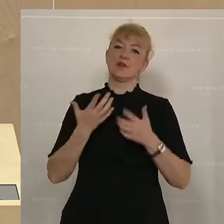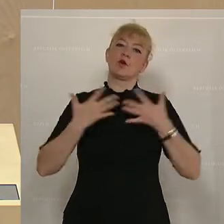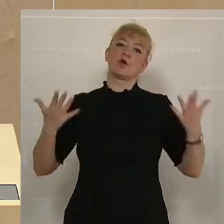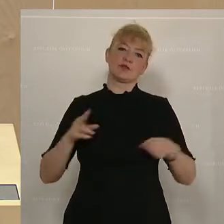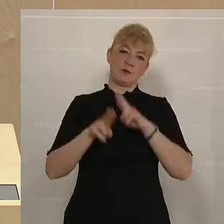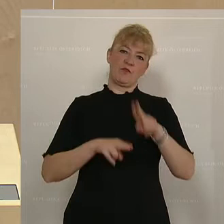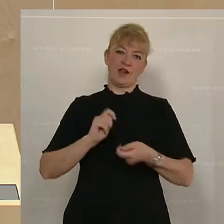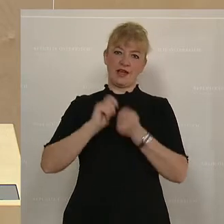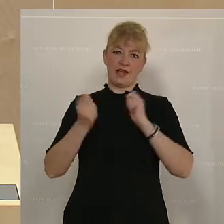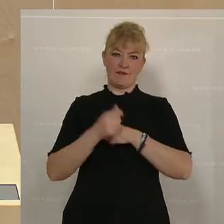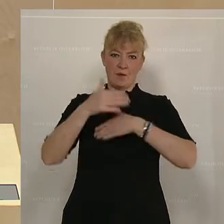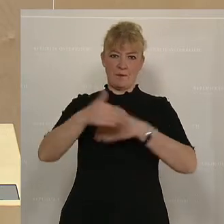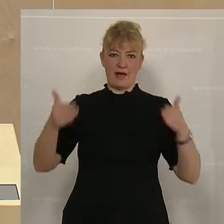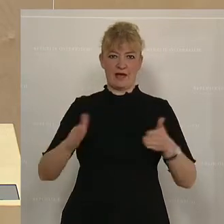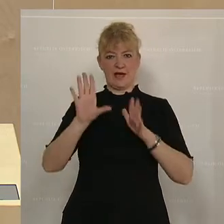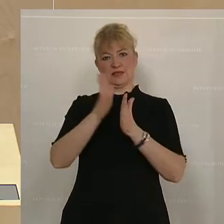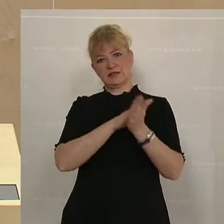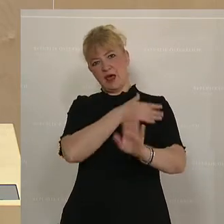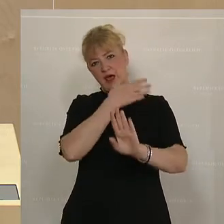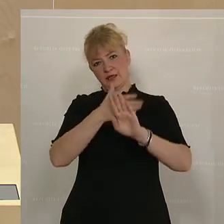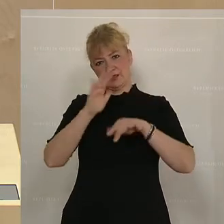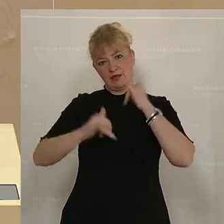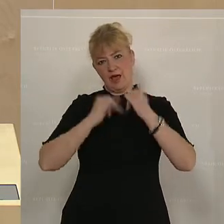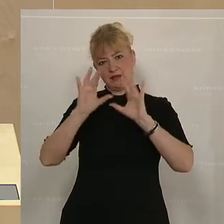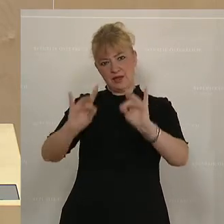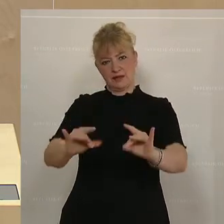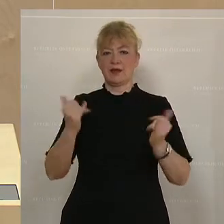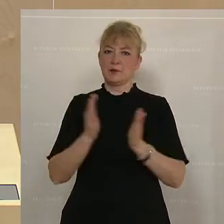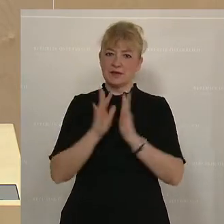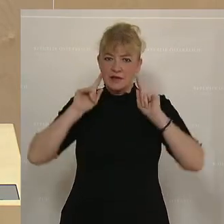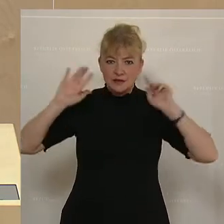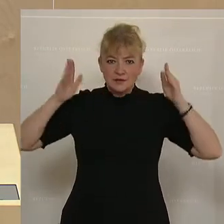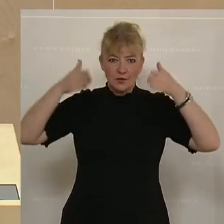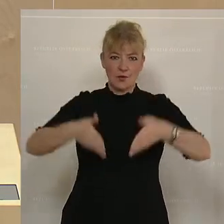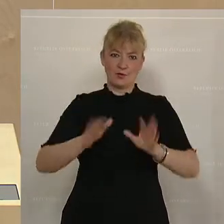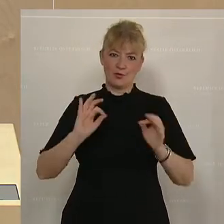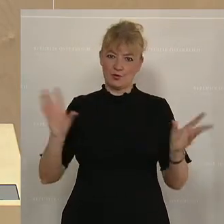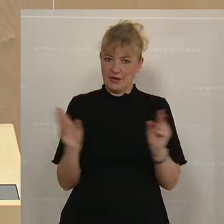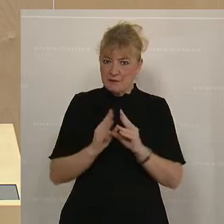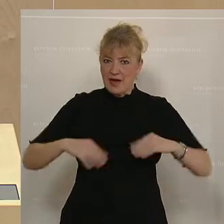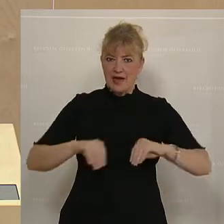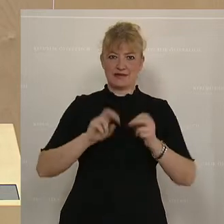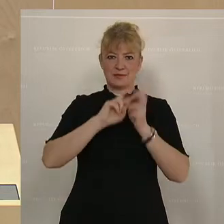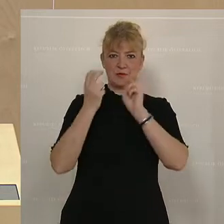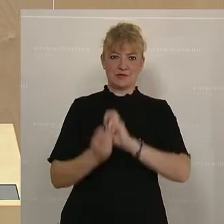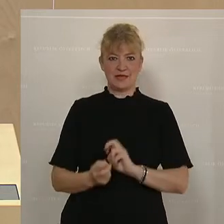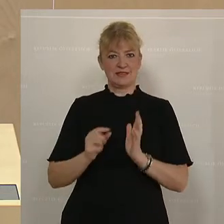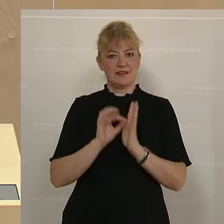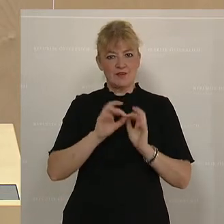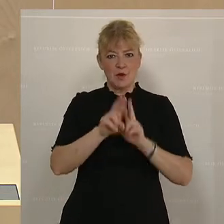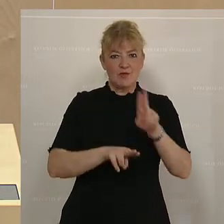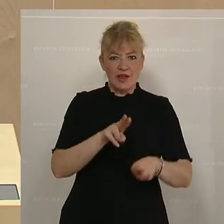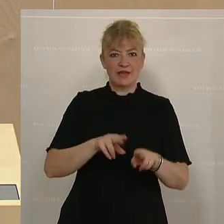Pflegereformpaket seit Jahrzehnten. Bitte konzentrieren wir uns darauf, sie gemeinsam gut umzusetzen im Sinne der Pflegenden, der